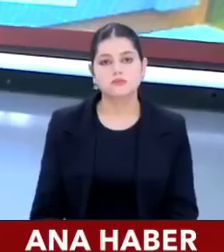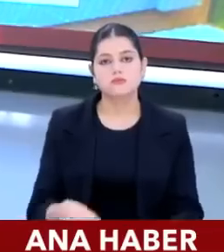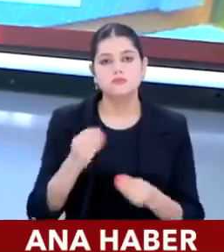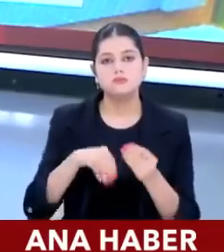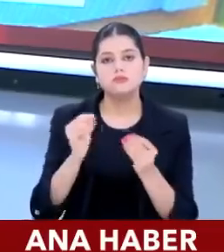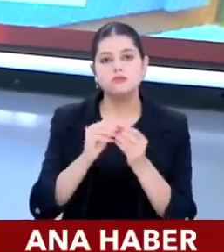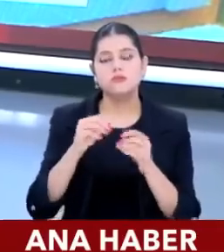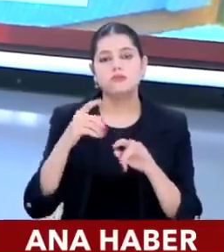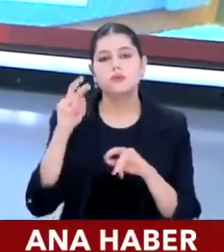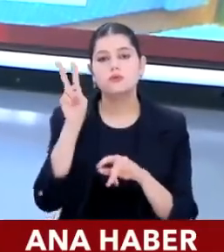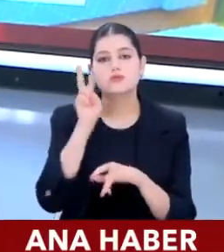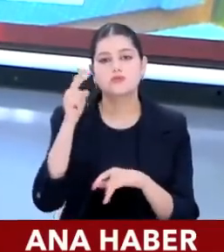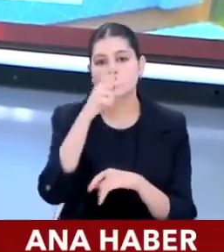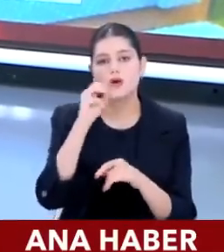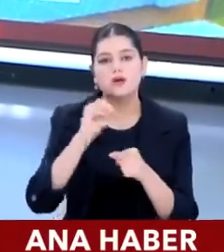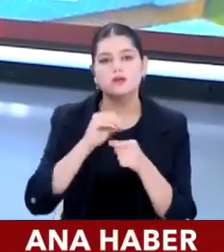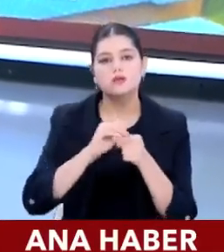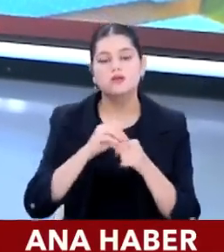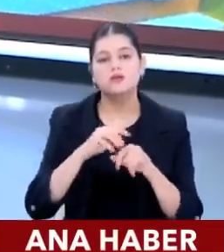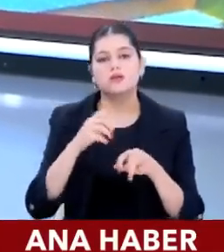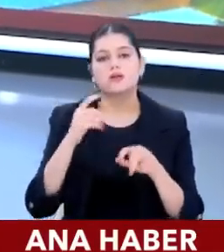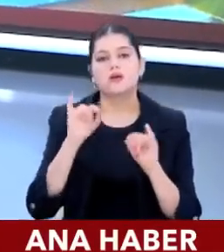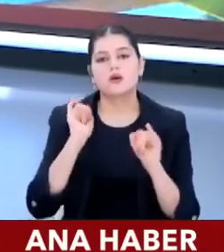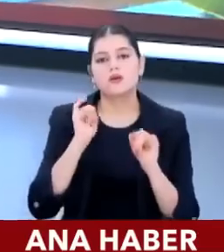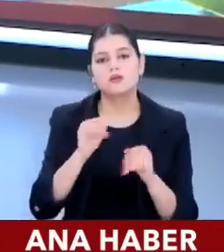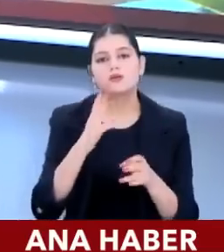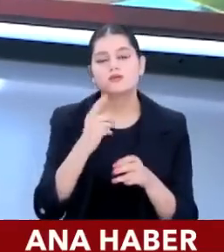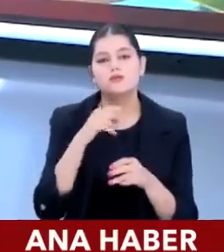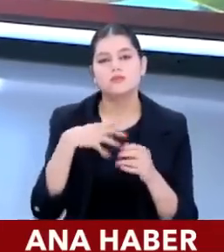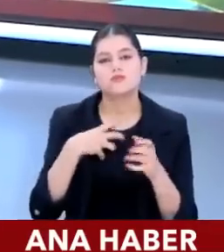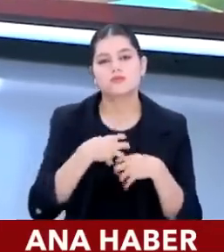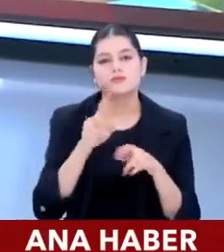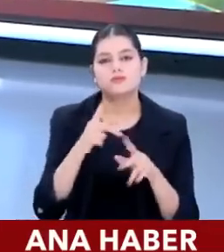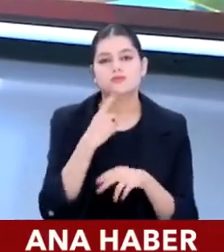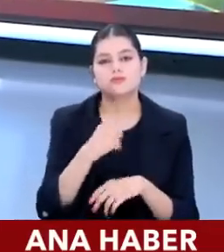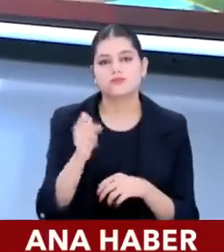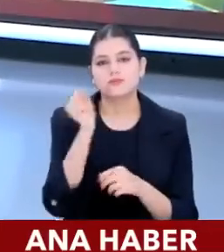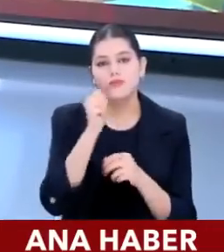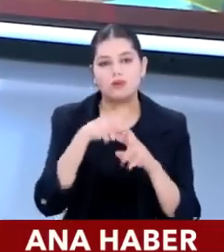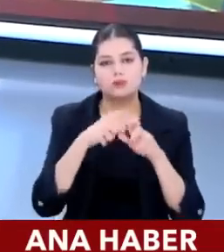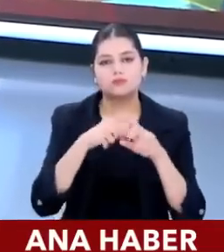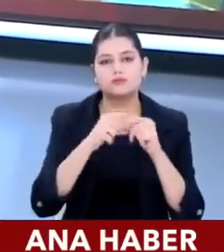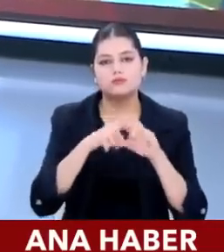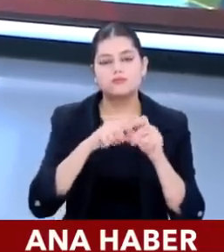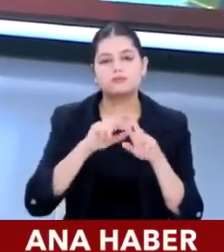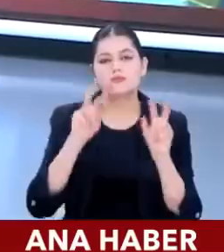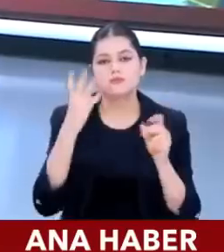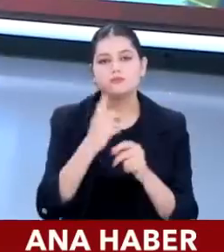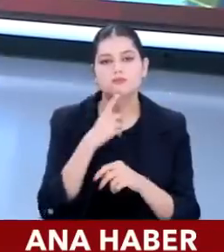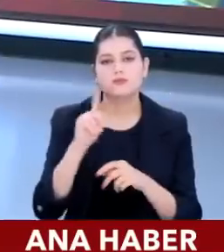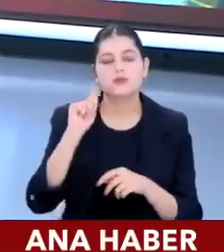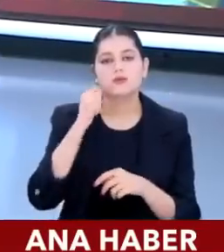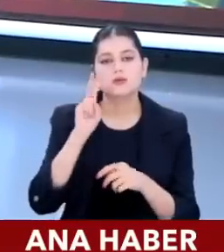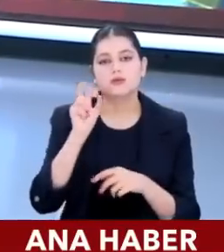Hazan mevsimi, o yüzden hazan zammı dedik. Hazan genelde hüzünle hatırlanır ama mevsimsel imajı öyledir. Arabesk şarkıları da çok konu olur vs. Ama